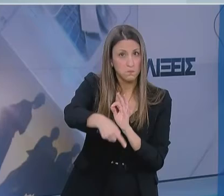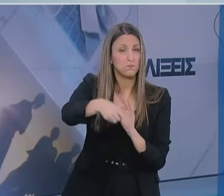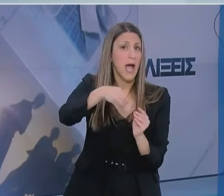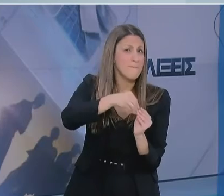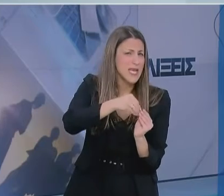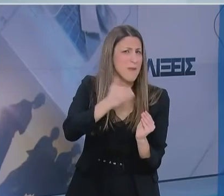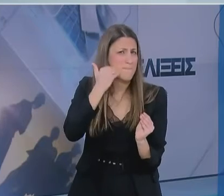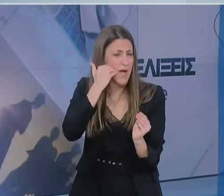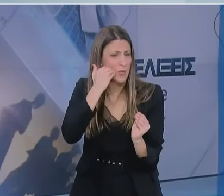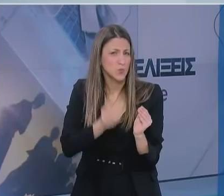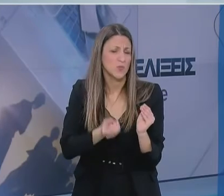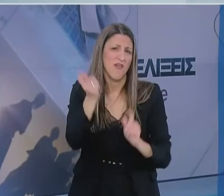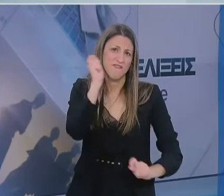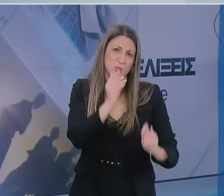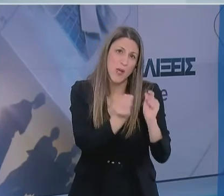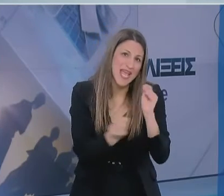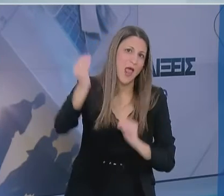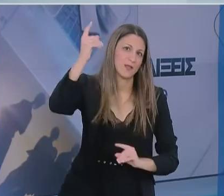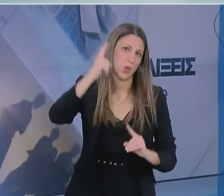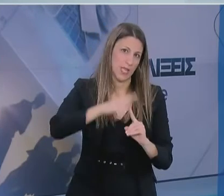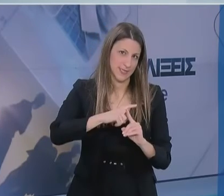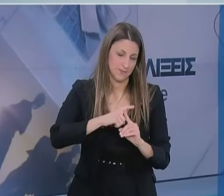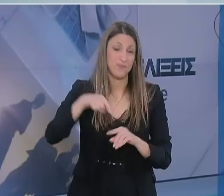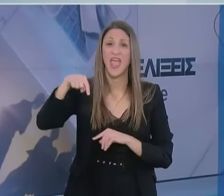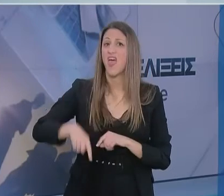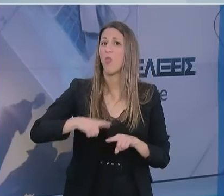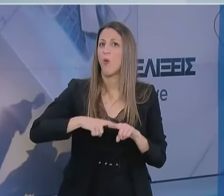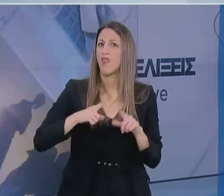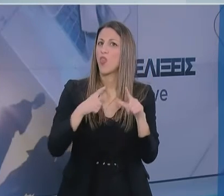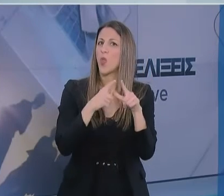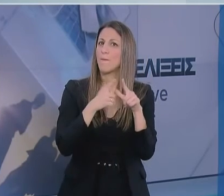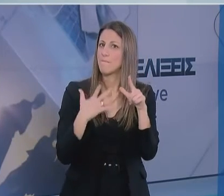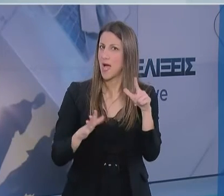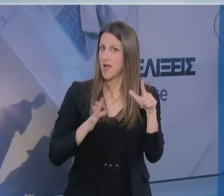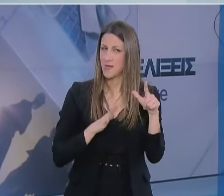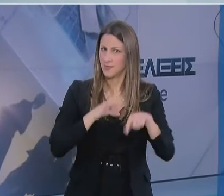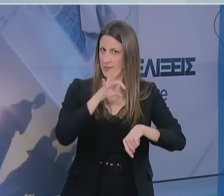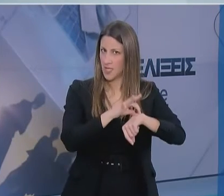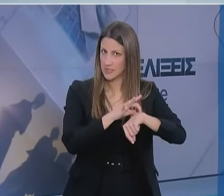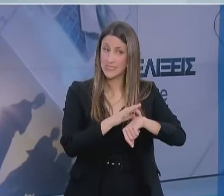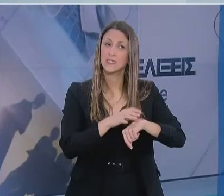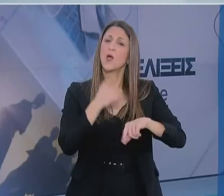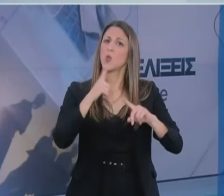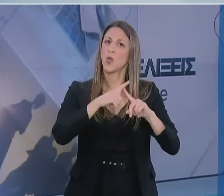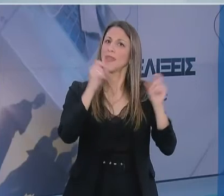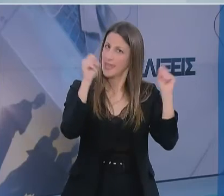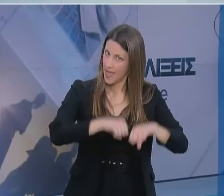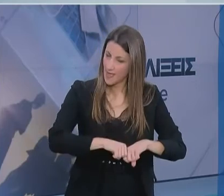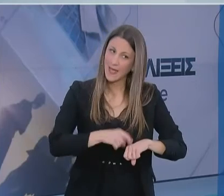σε πληθυσμούς ασθενών, ναι, έχουν δοκιμαστεί κάποια, πολύ αρχικά στάδια ακόμα,